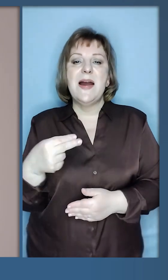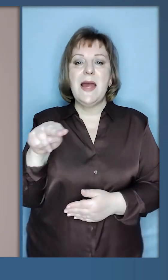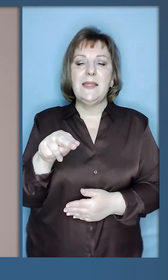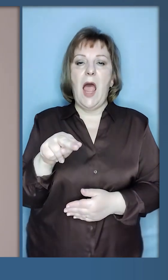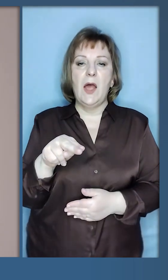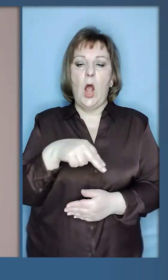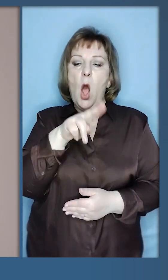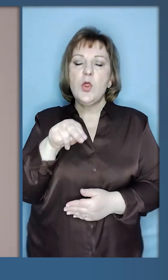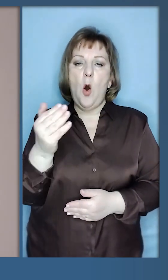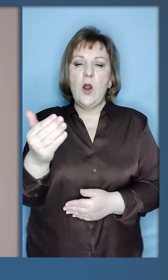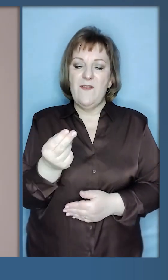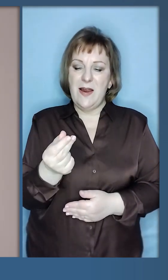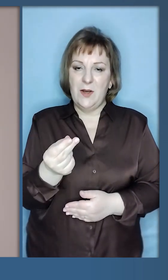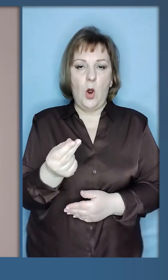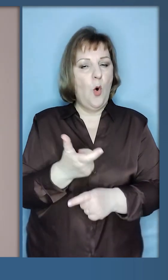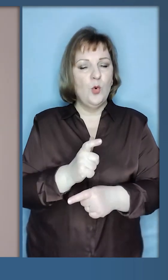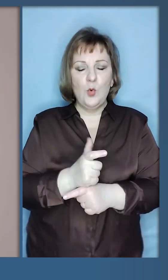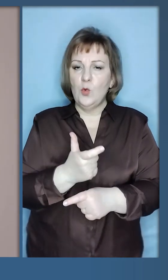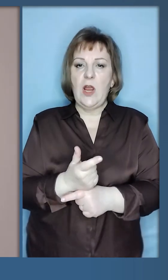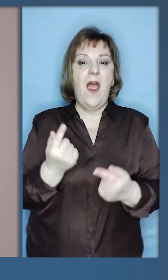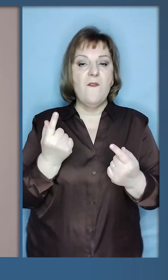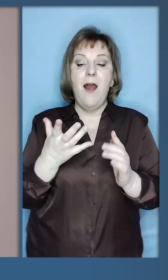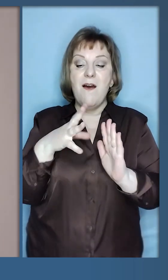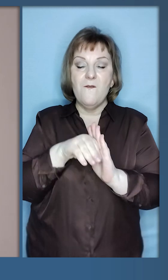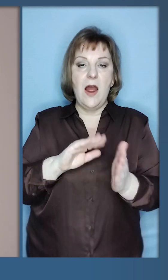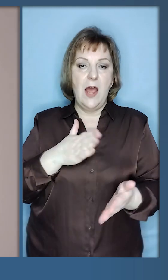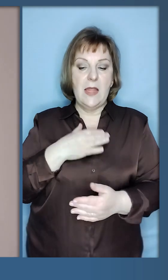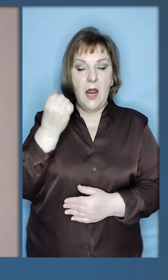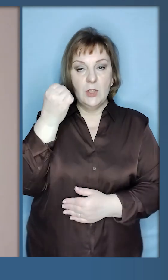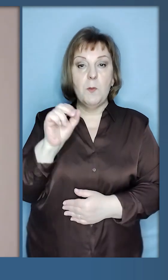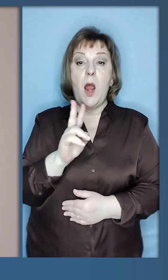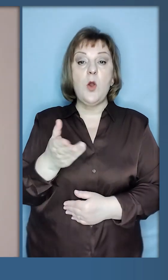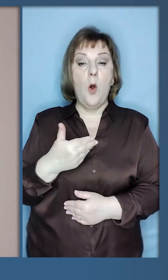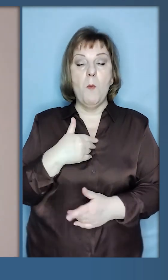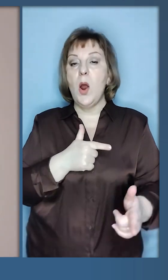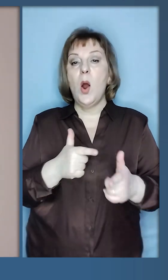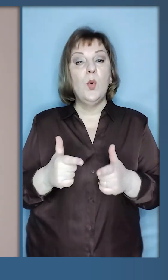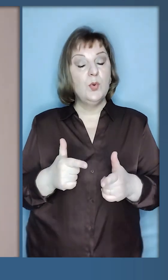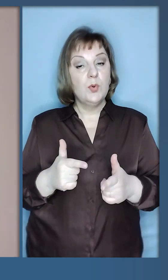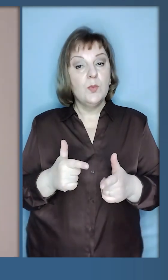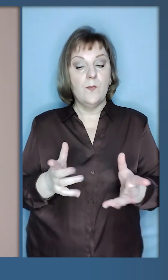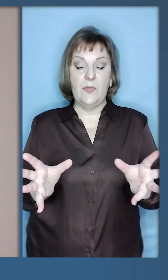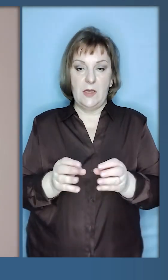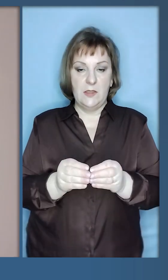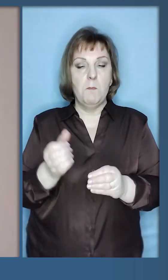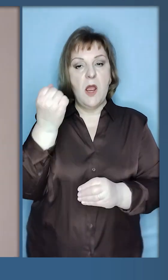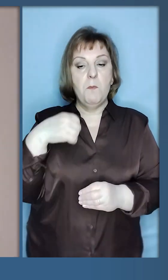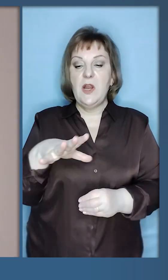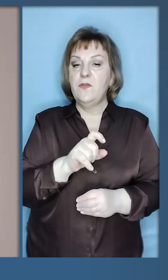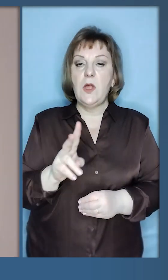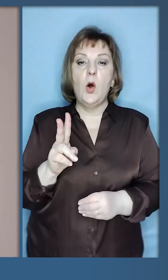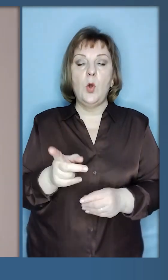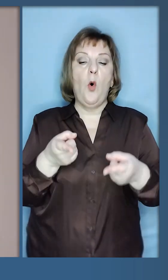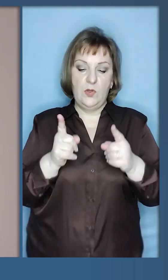мільярдів норвезьких крон. Це дуже-дуже вагомий внесок у нашу перемогу, яку ми готуємо. Спільну